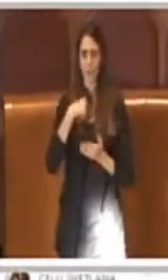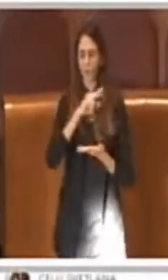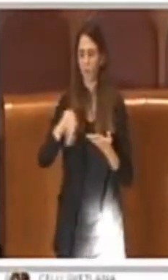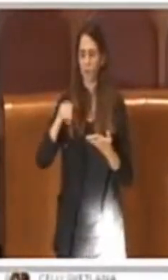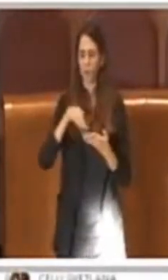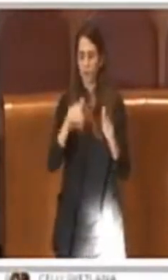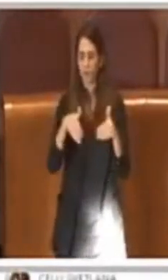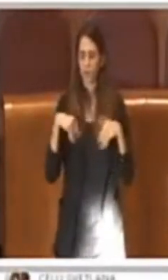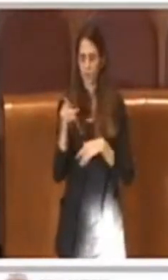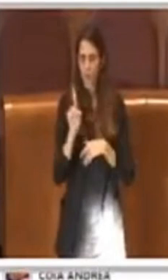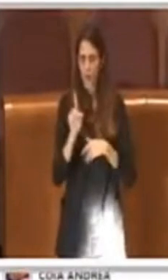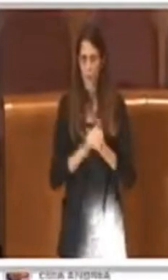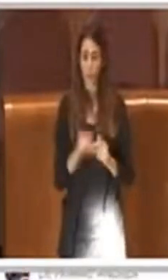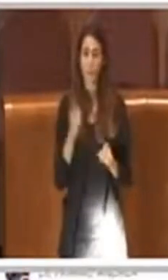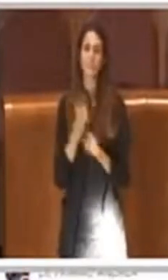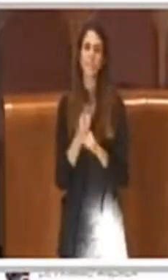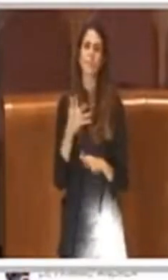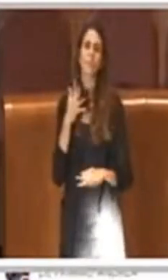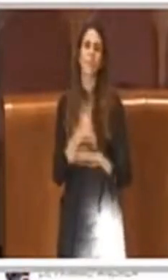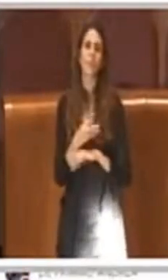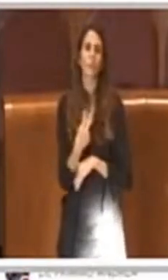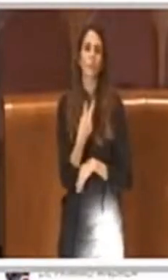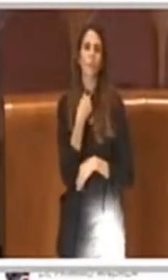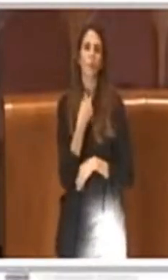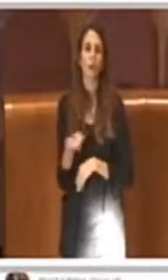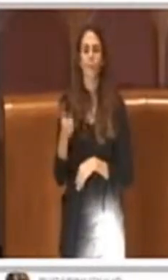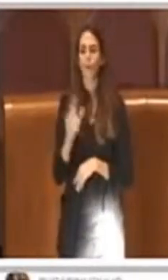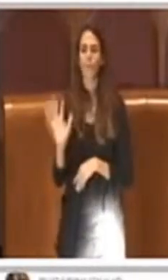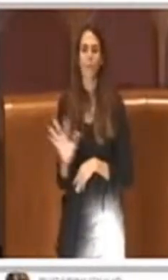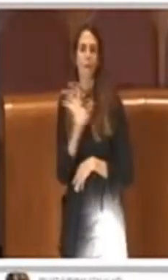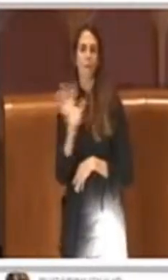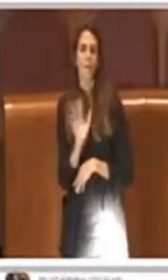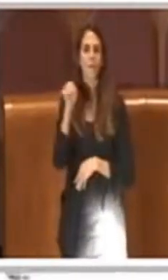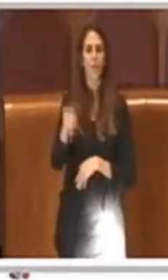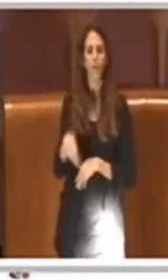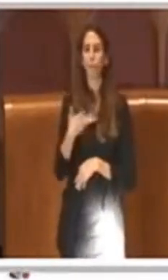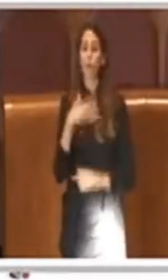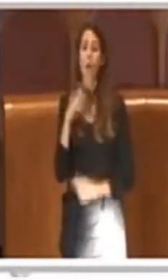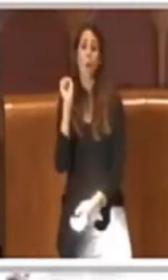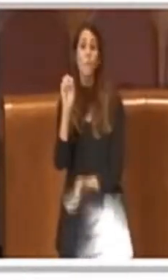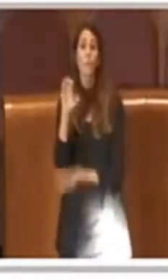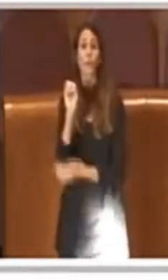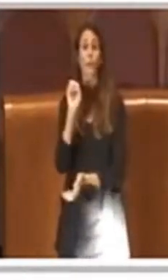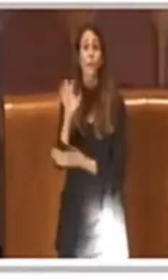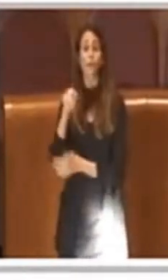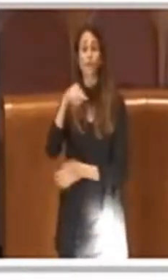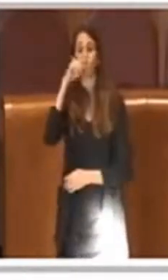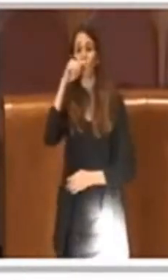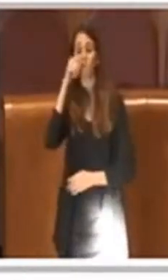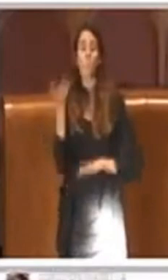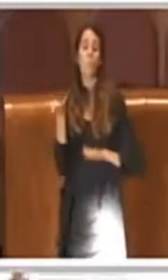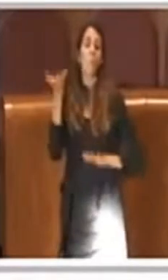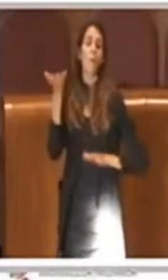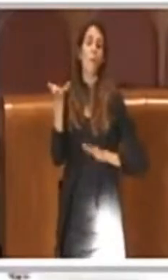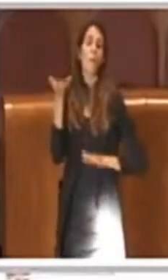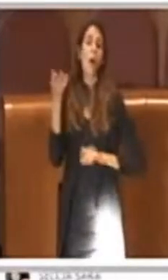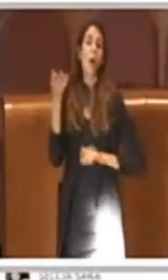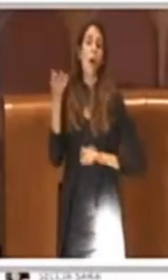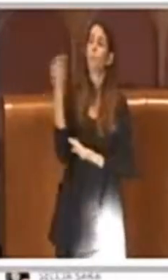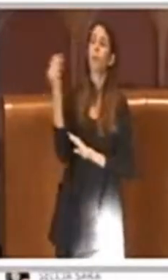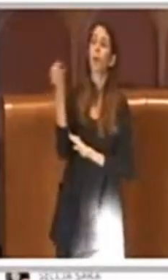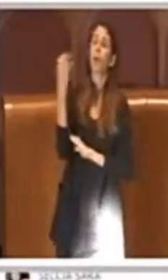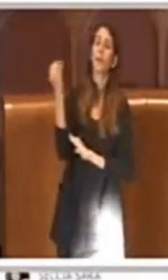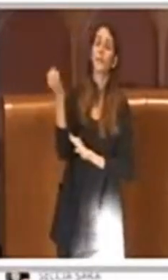Quindi, dovevo intervenire per forza, perché sembra che qui abbiamo dei professori in aula che ci insegnano di tutto.